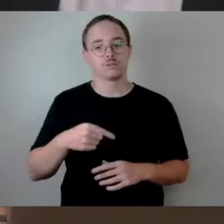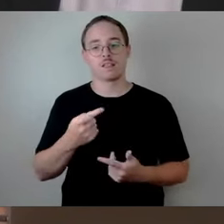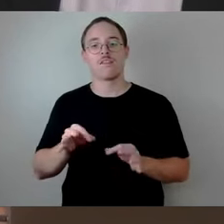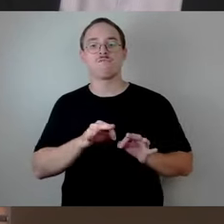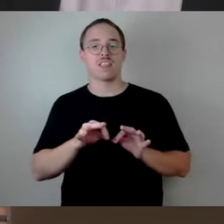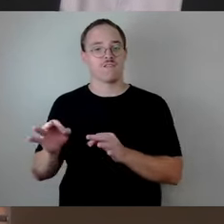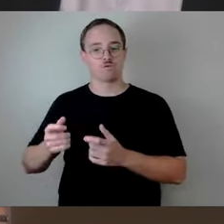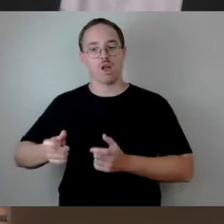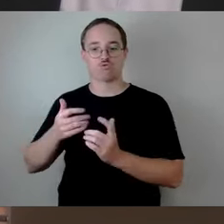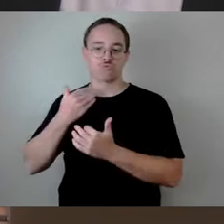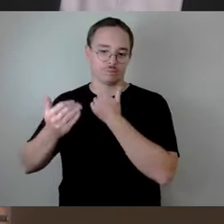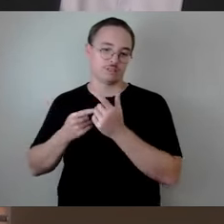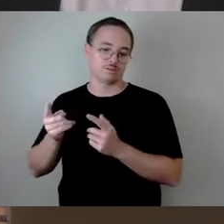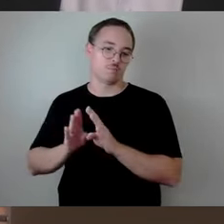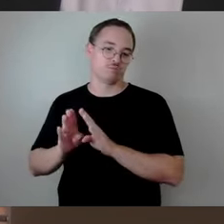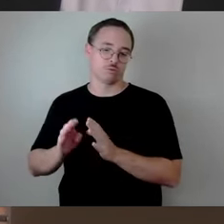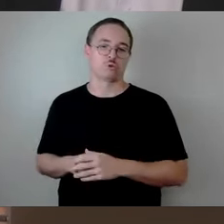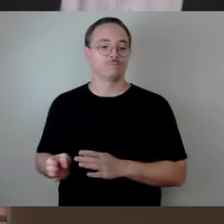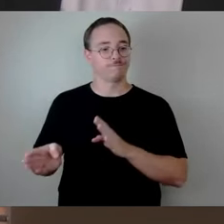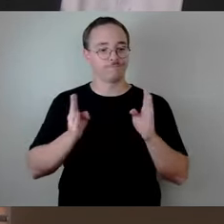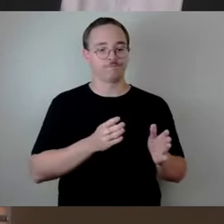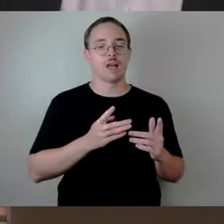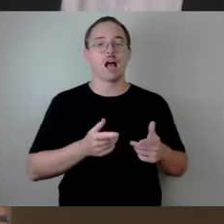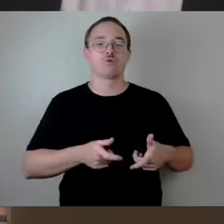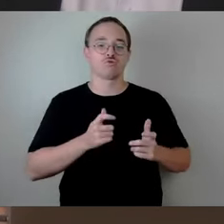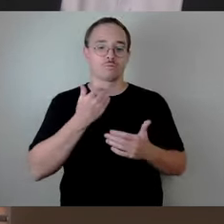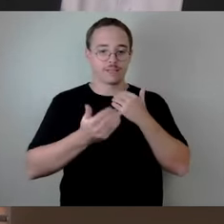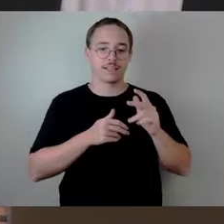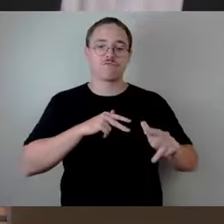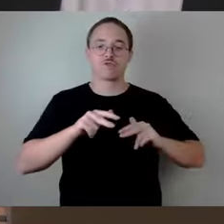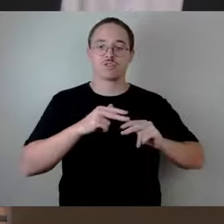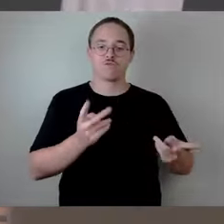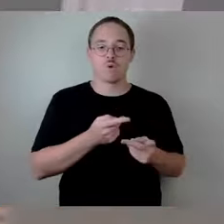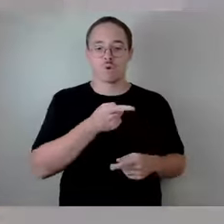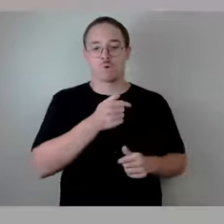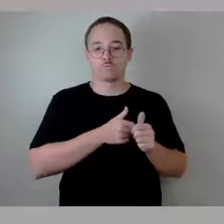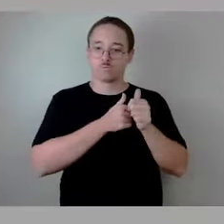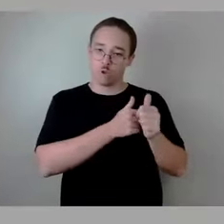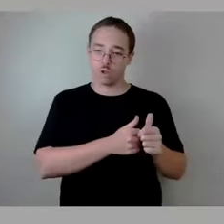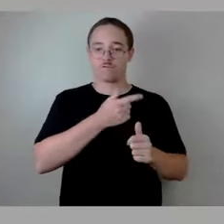Wirtschaftsförderung zustimmen möchte, den bitte ich jetzt um das Stimmzeichen.